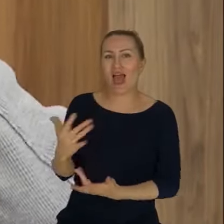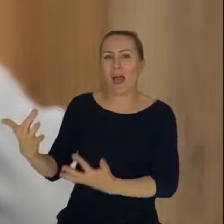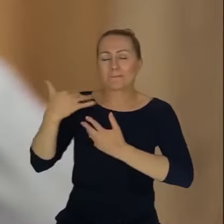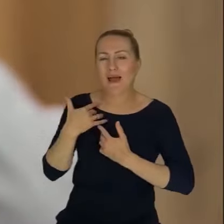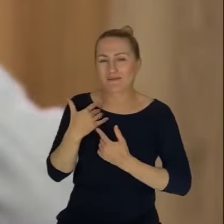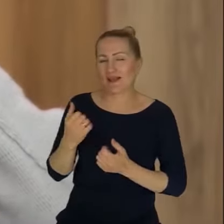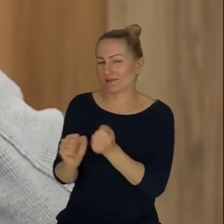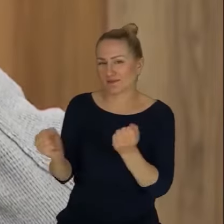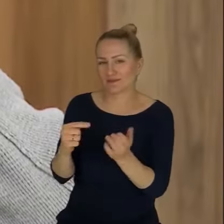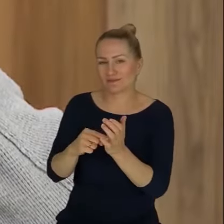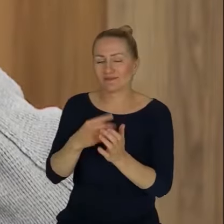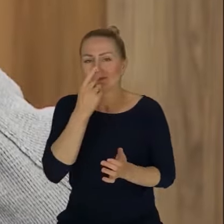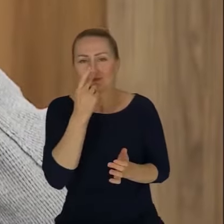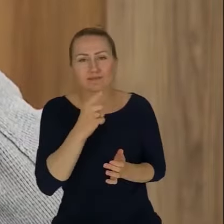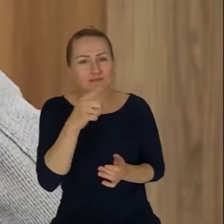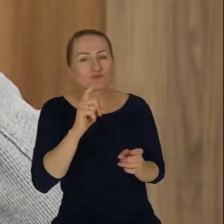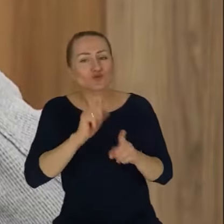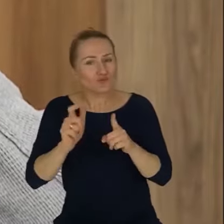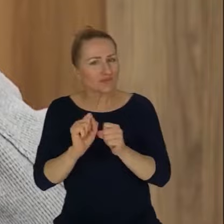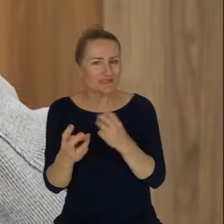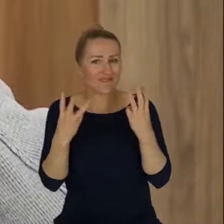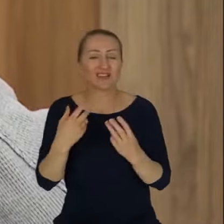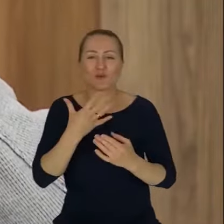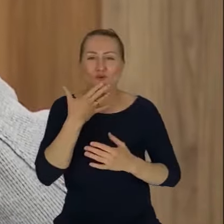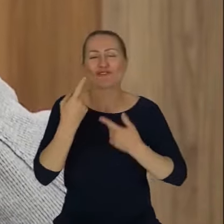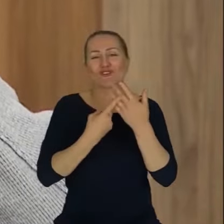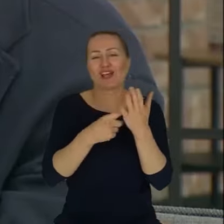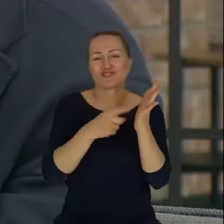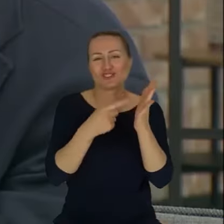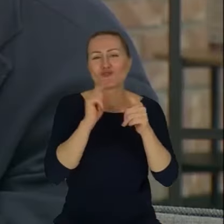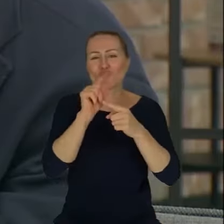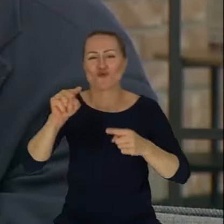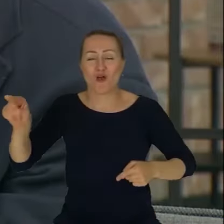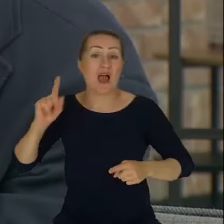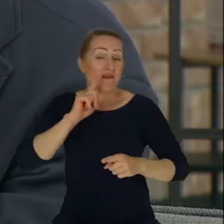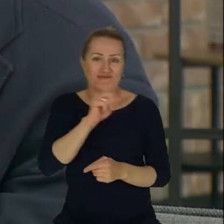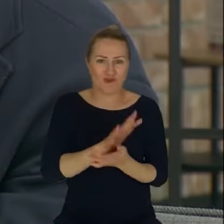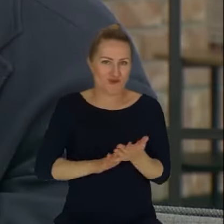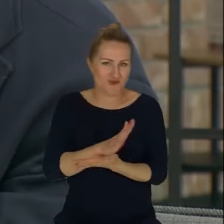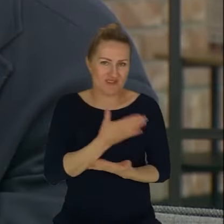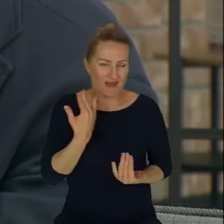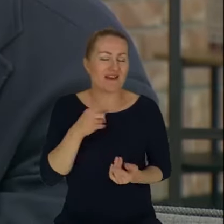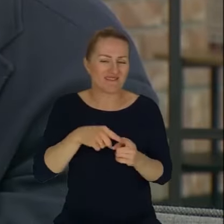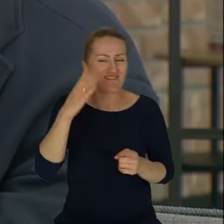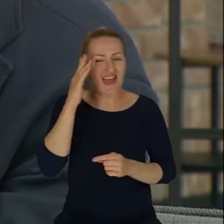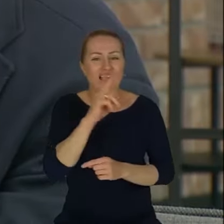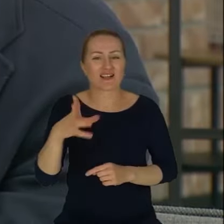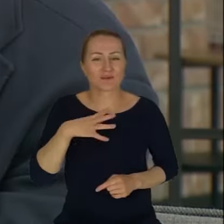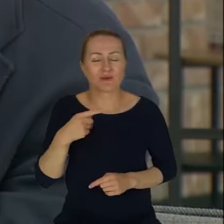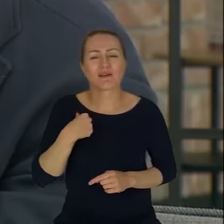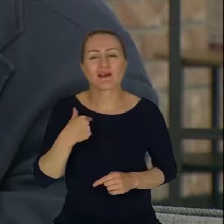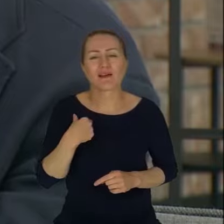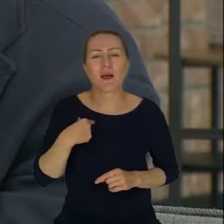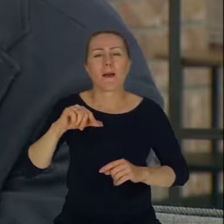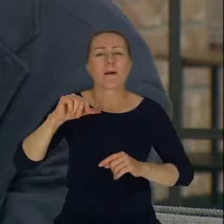my używamy i odmieniamy przez wszystkie przypadki. Jak przychodzi się do czego, to ciągle jeszcze w zbytu wchodzi. To wszyscy tak mamy. Natomiast ja miałem, ja w pierwszym tygodniu czy